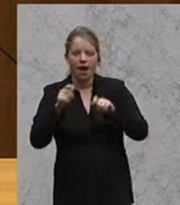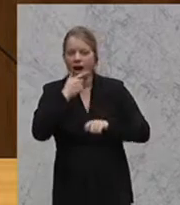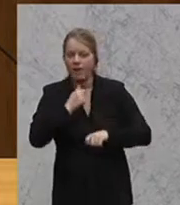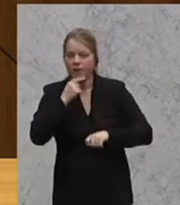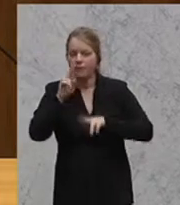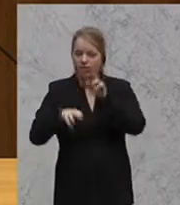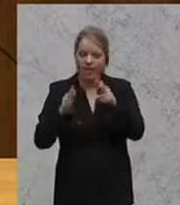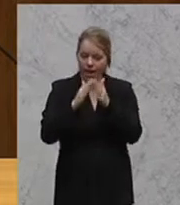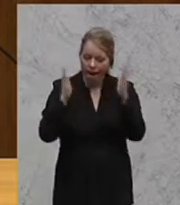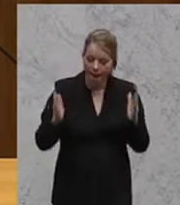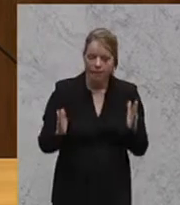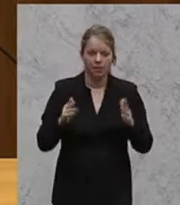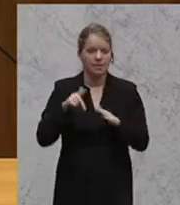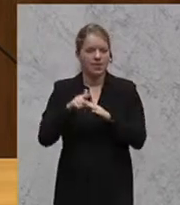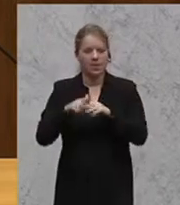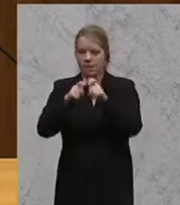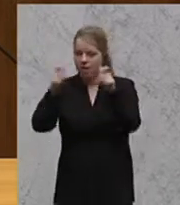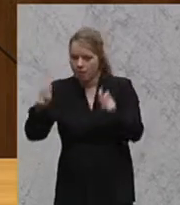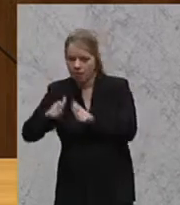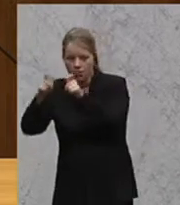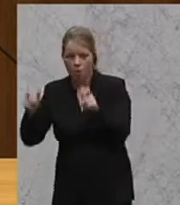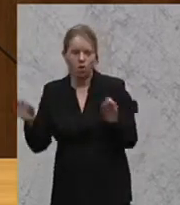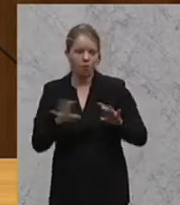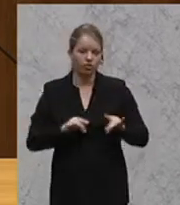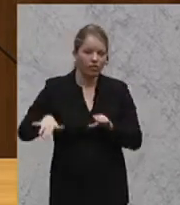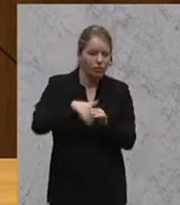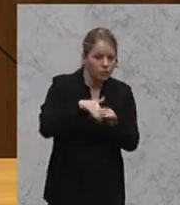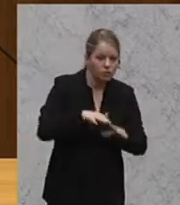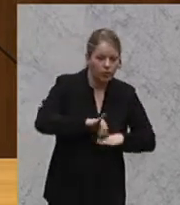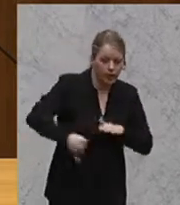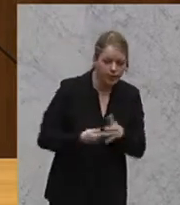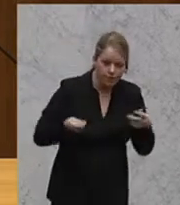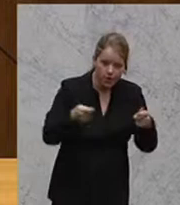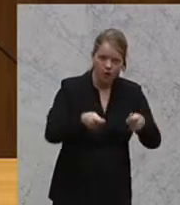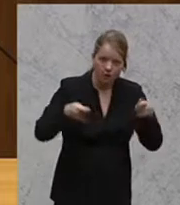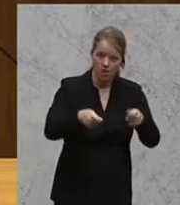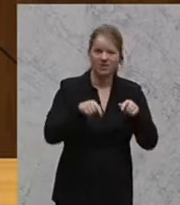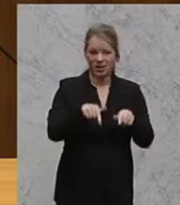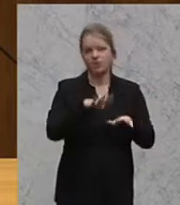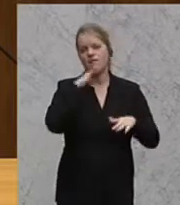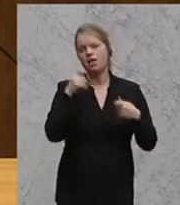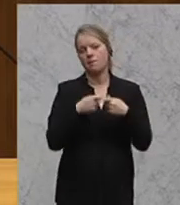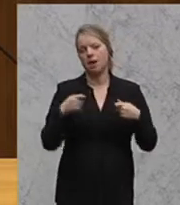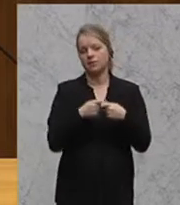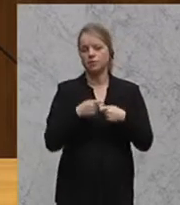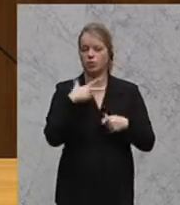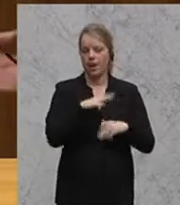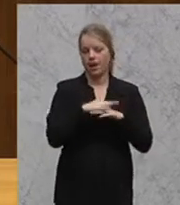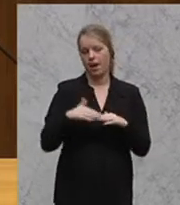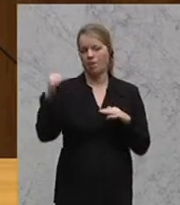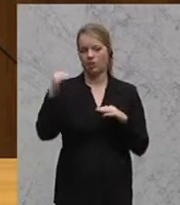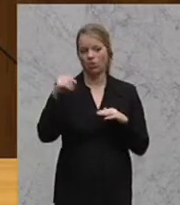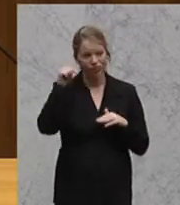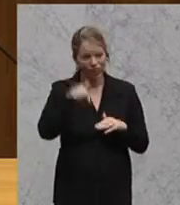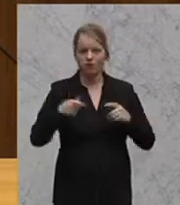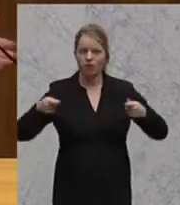Behinderteneinrichtungen. Es werden Beschäftigungsprojekte gefördert und es werden viele andere Maßnahmen gesetzt in der sozialen Rehabilitation. Das